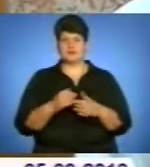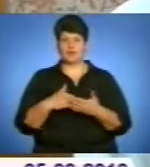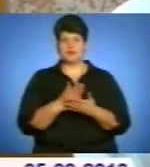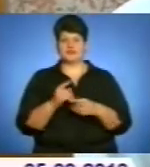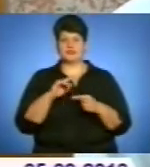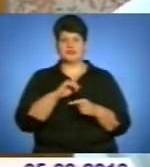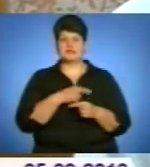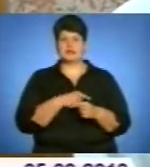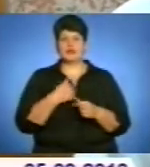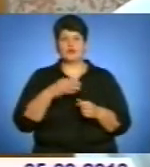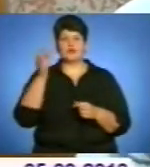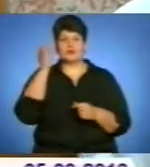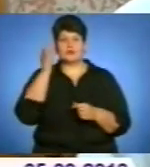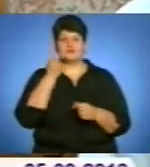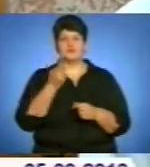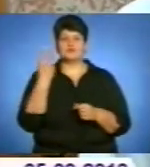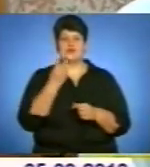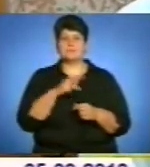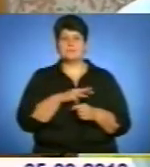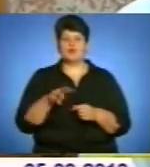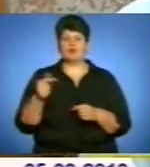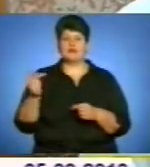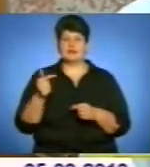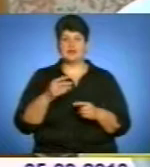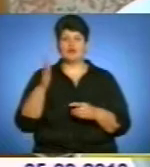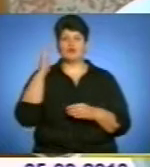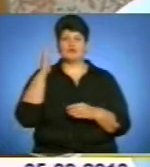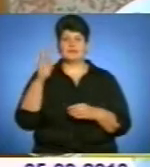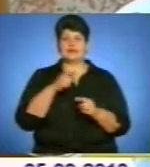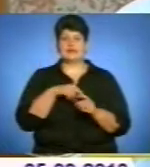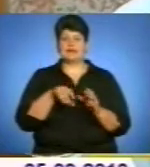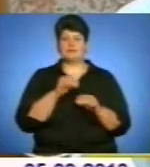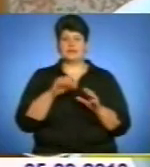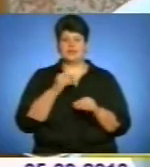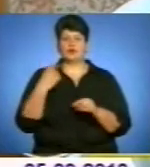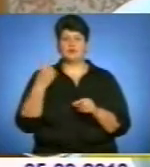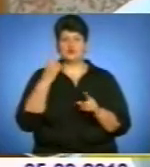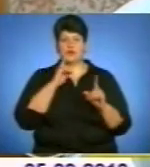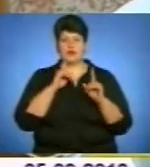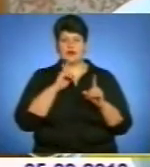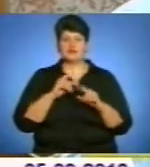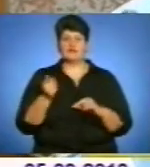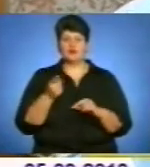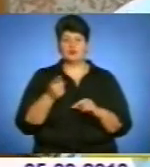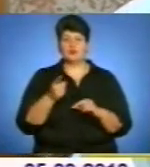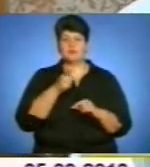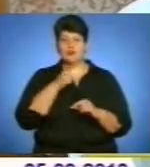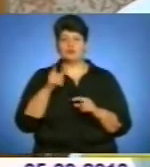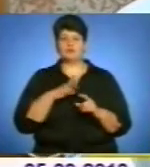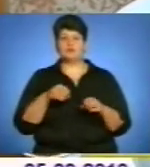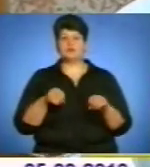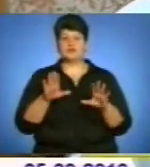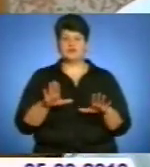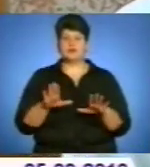нагадати про 2 мільйони гривень, за які голосували депутати Тернопільської обласної ради, бо це був гарячий період в Тернополі, треба було вирішити